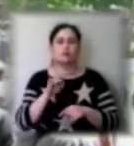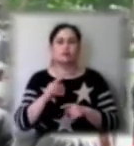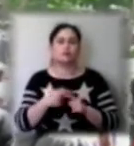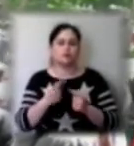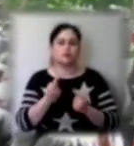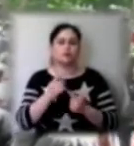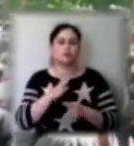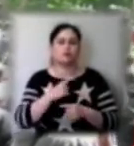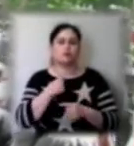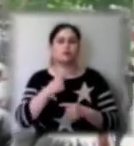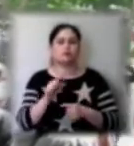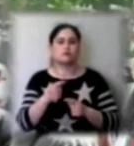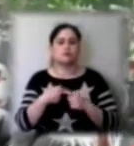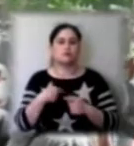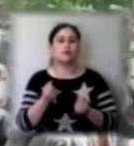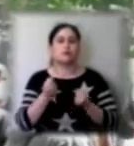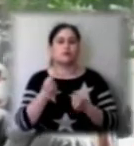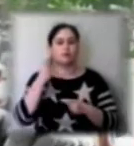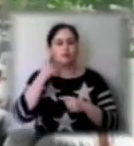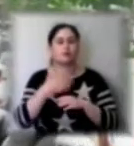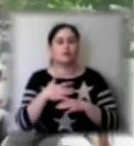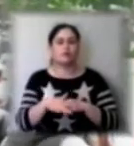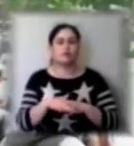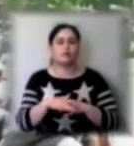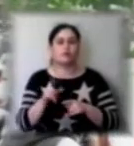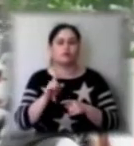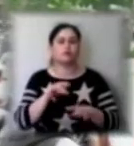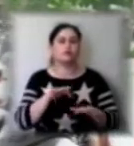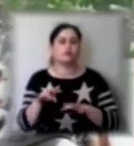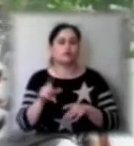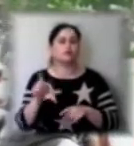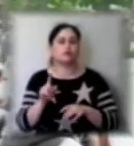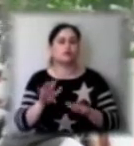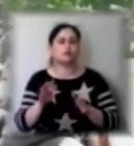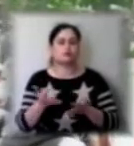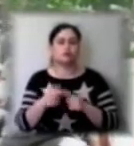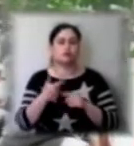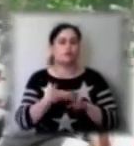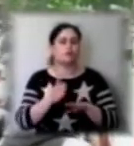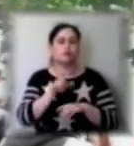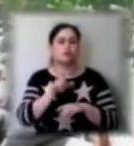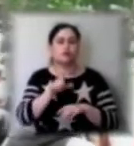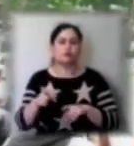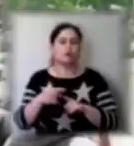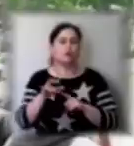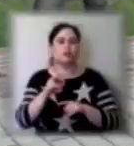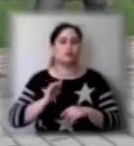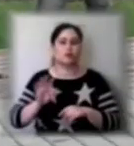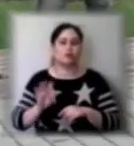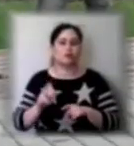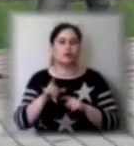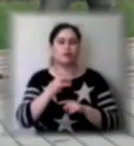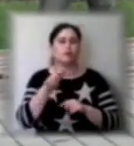я підтримую, розумію, що діється, важко людям, вони не працювали і вони повинні платити ці кошти.